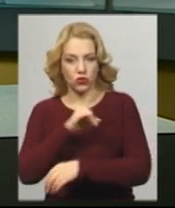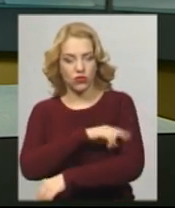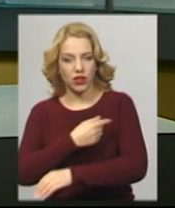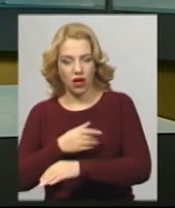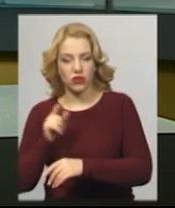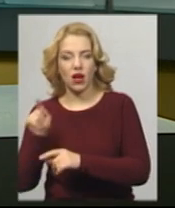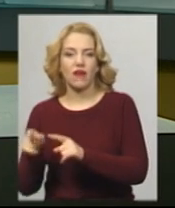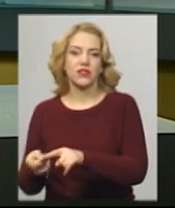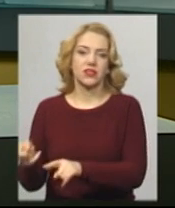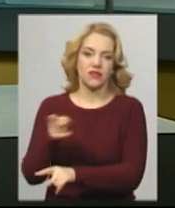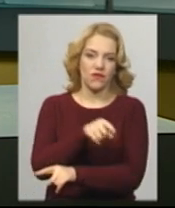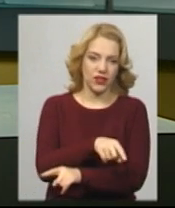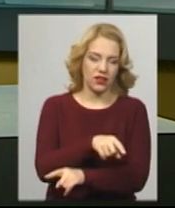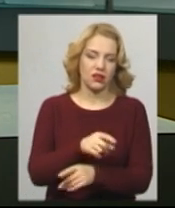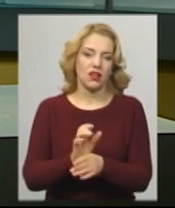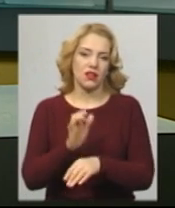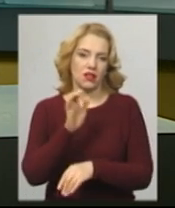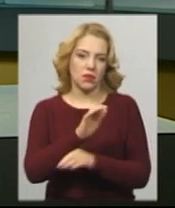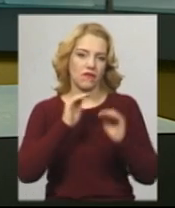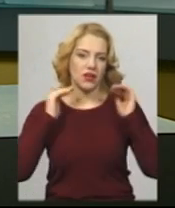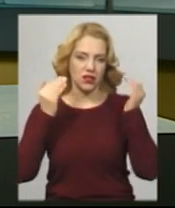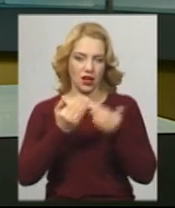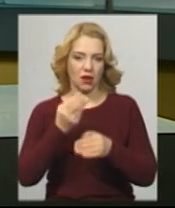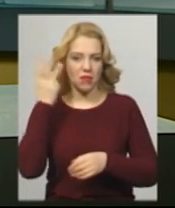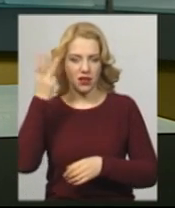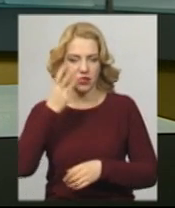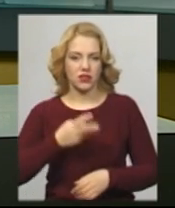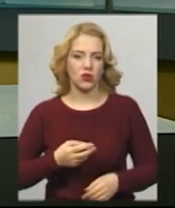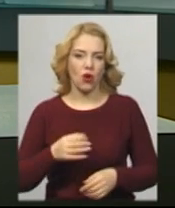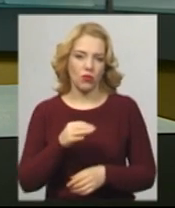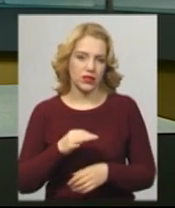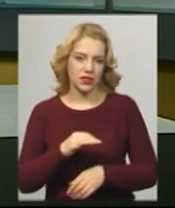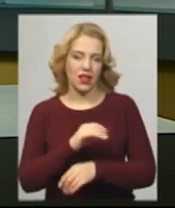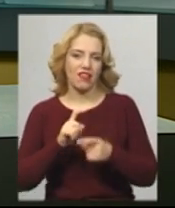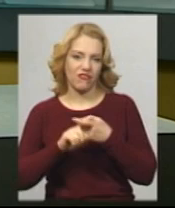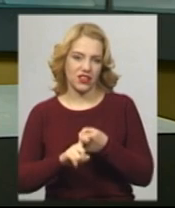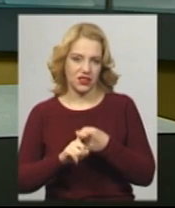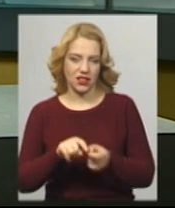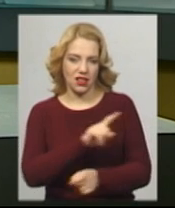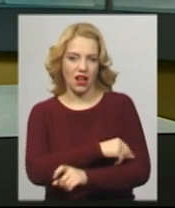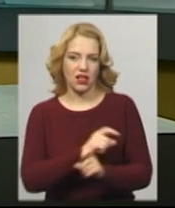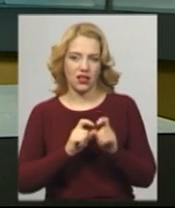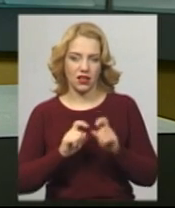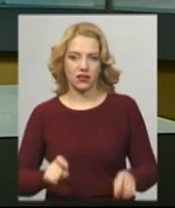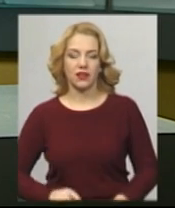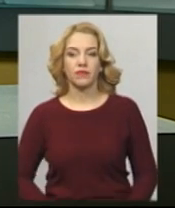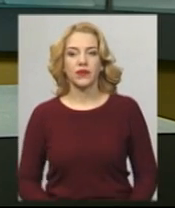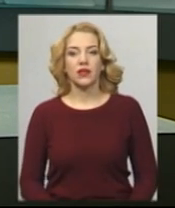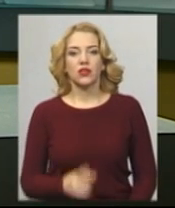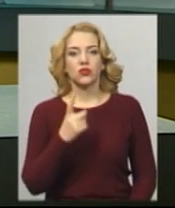важкому стані її доправили до реанімації Хмельницької інфекційної лікарні. Більше 540